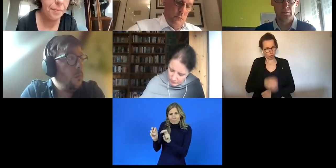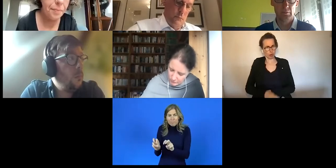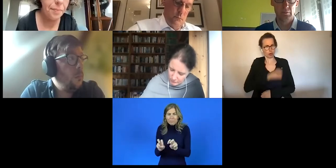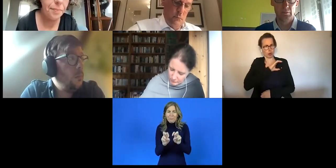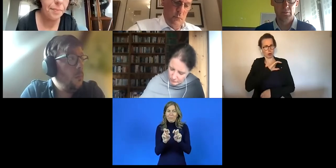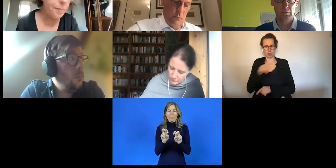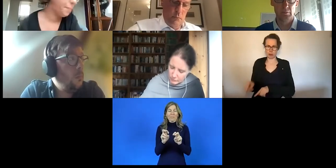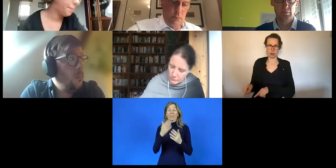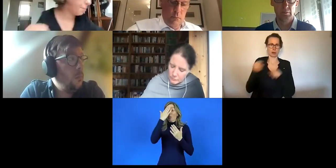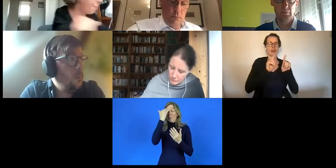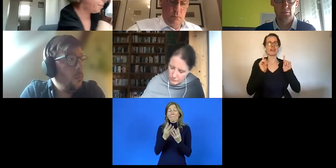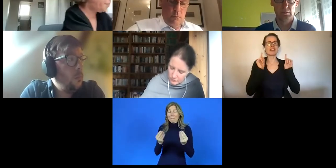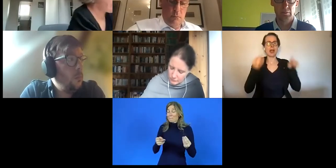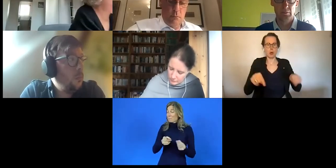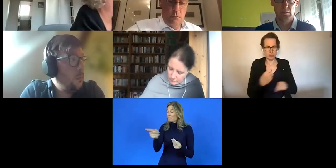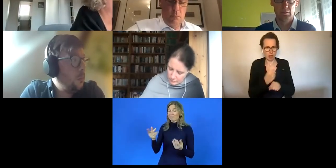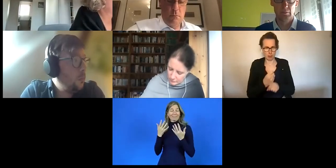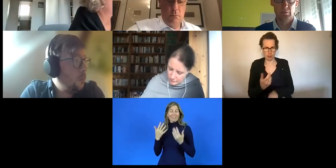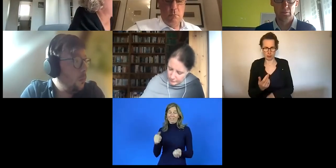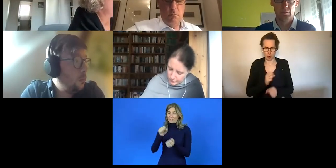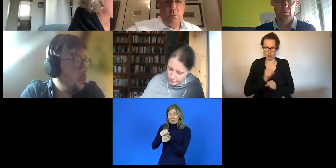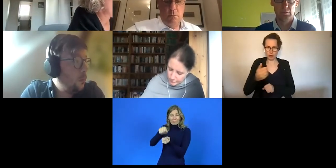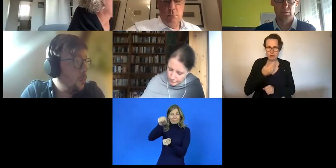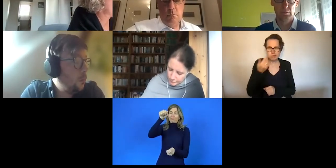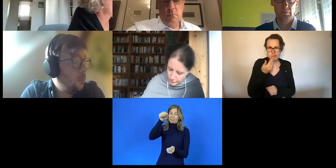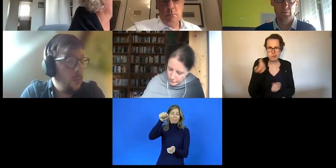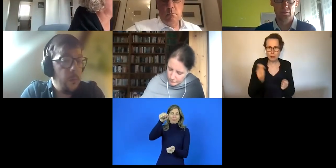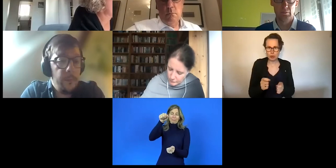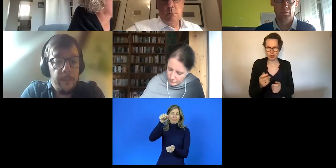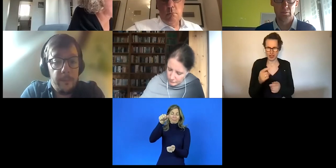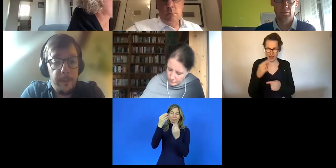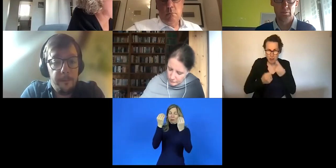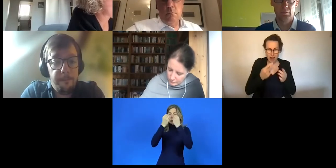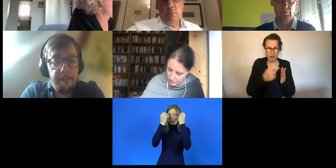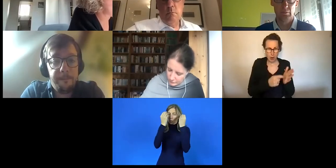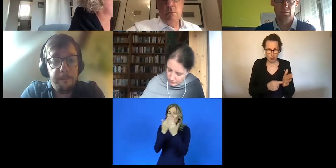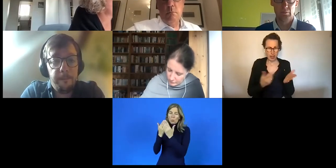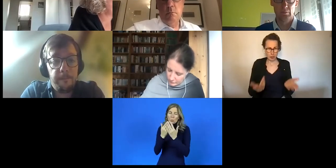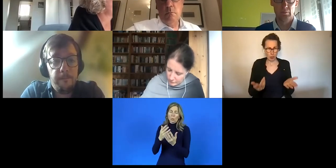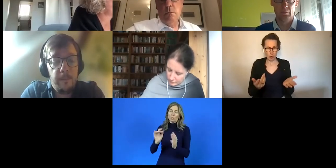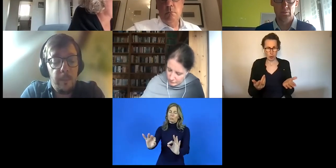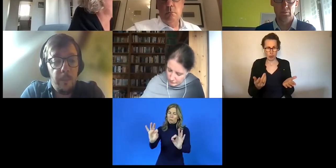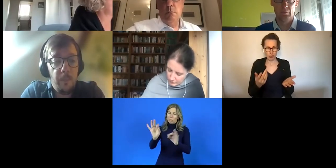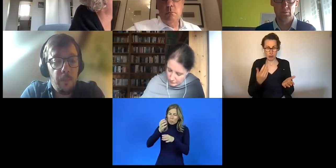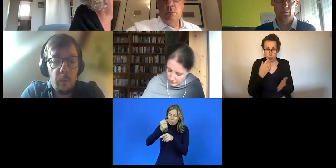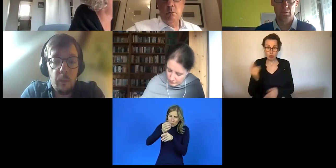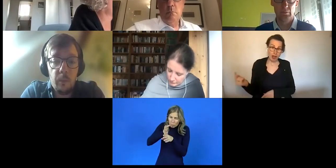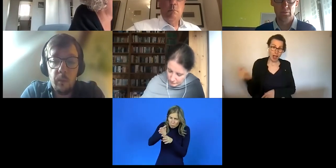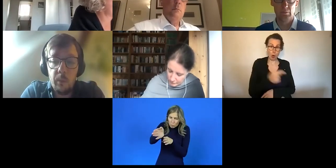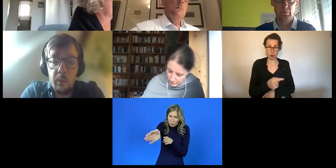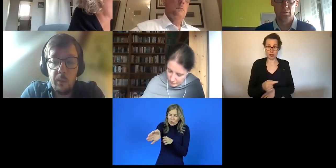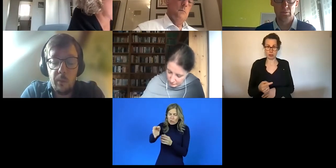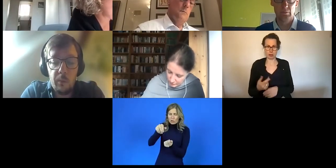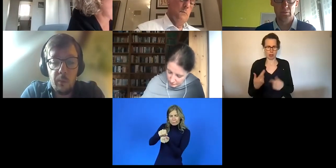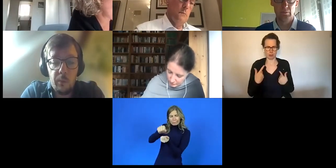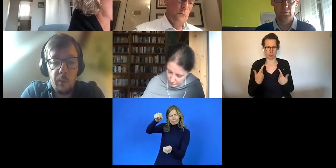draußen zu arbeiten, trotz dass sie keinen Abschluss haben, weil das ist immer die Herausforderung, dass wir raus müssen und können. Aber das funktioniert ja nicht, wenn